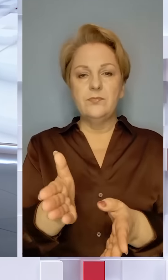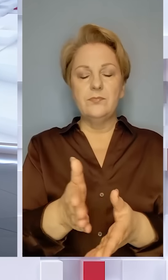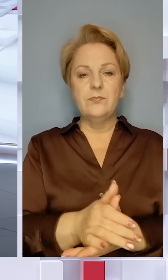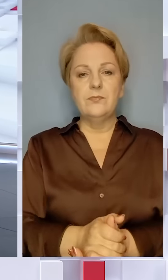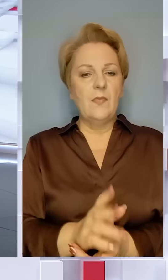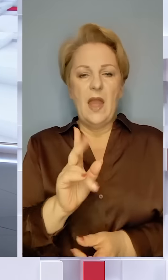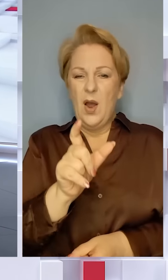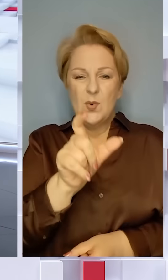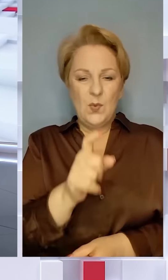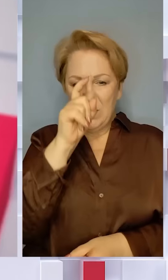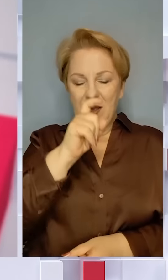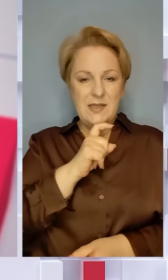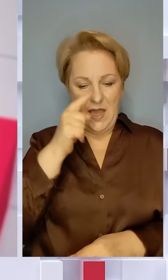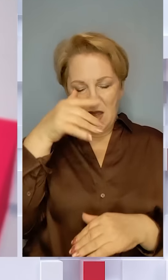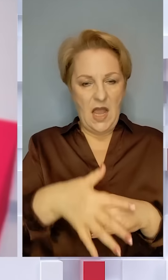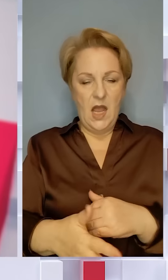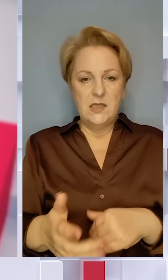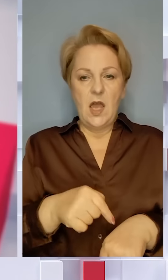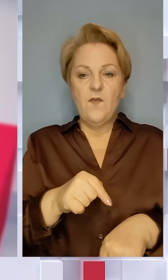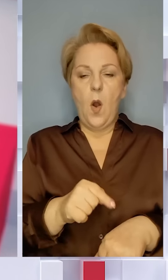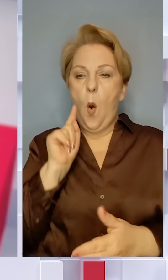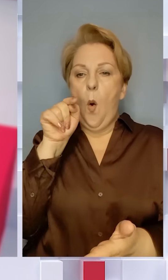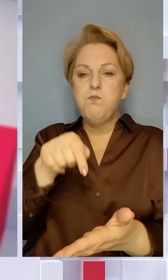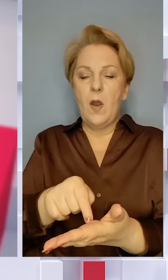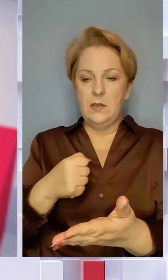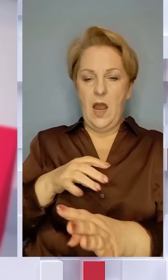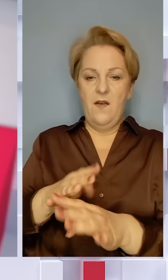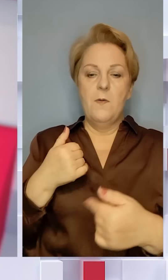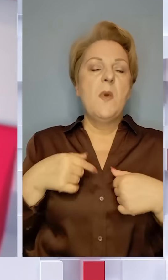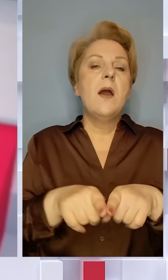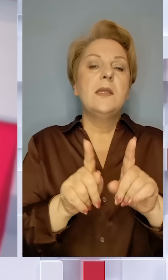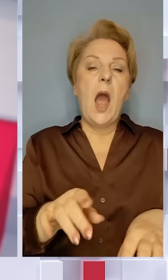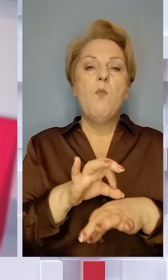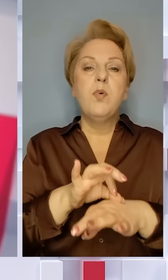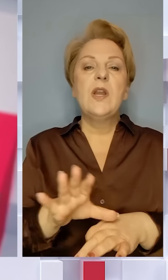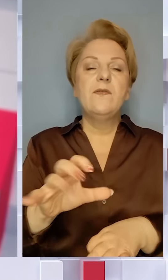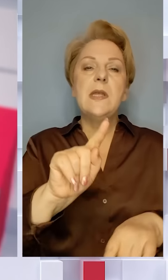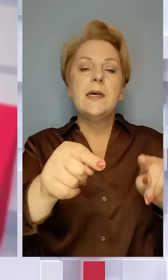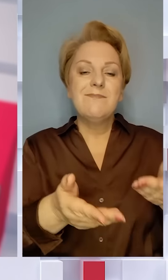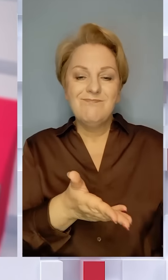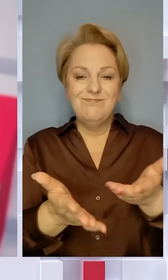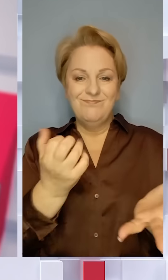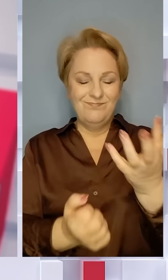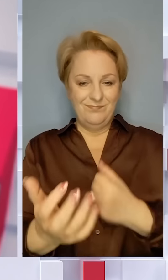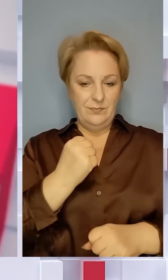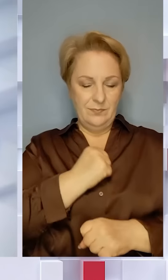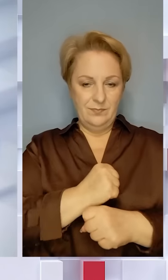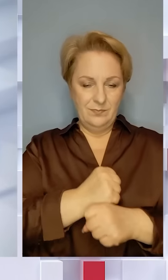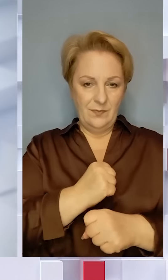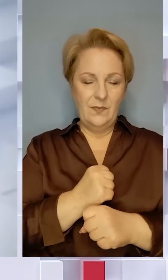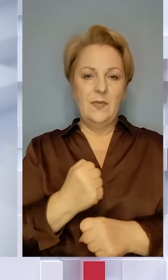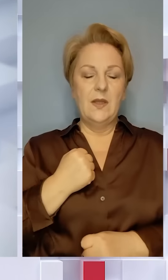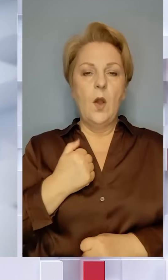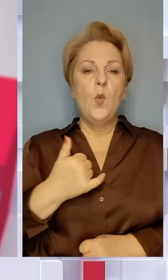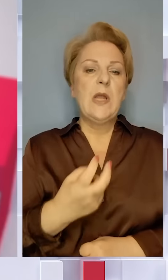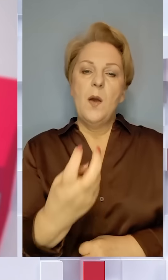неусвідомлено там опиняються. Тобто ми так само, ми проводимо всі рекрутингові заходи, у нас приходять